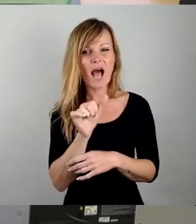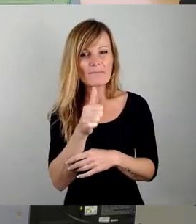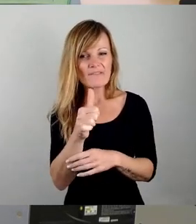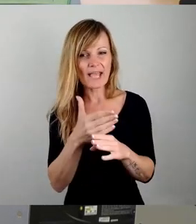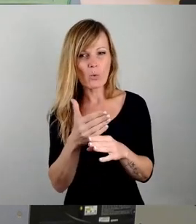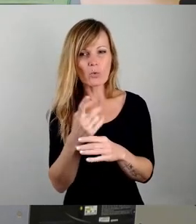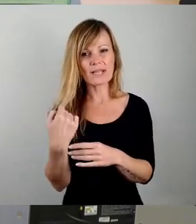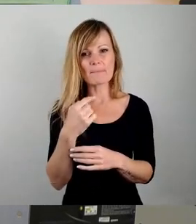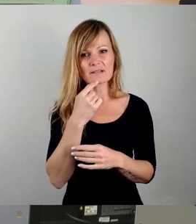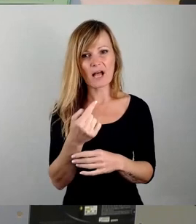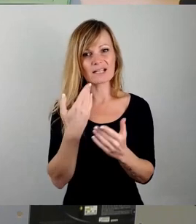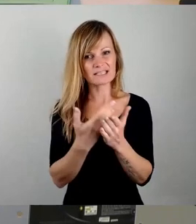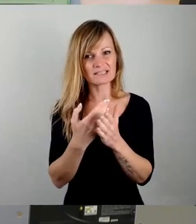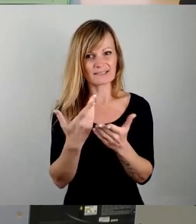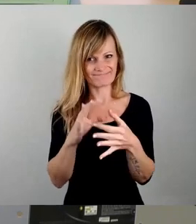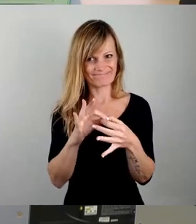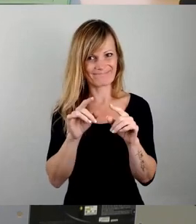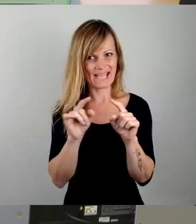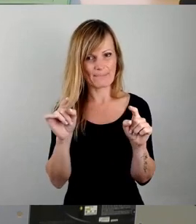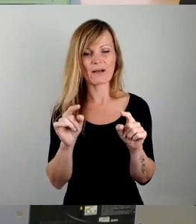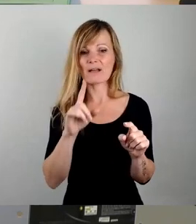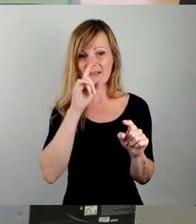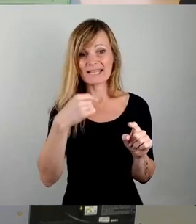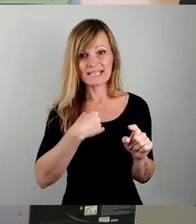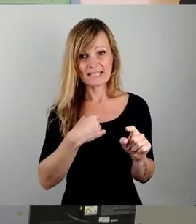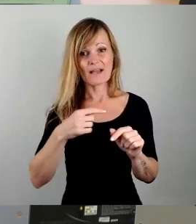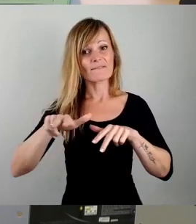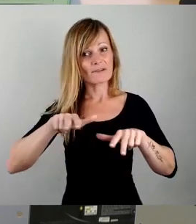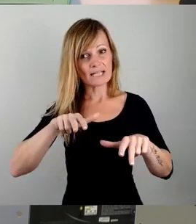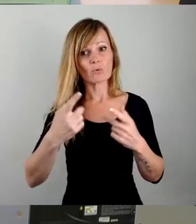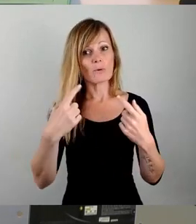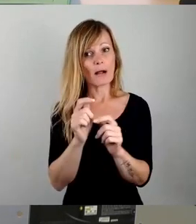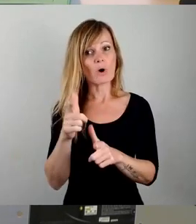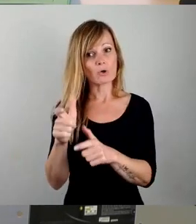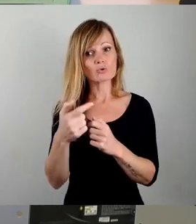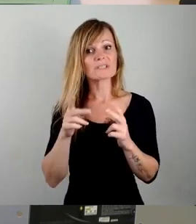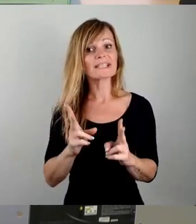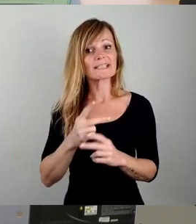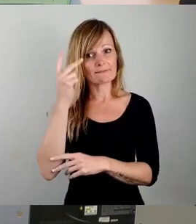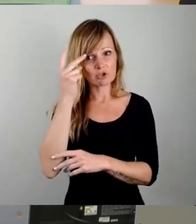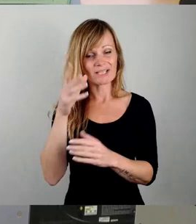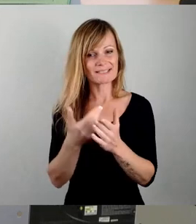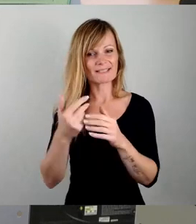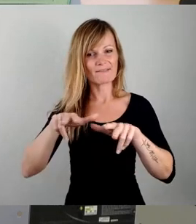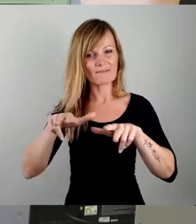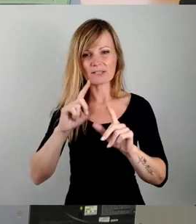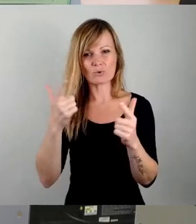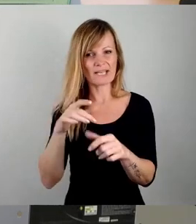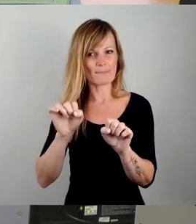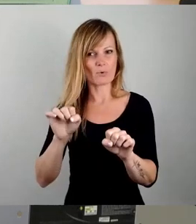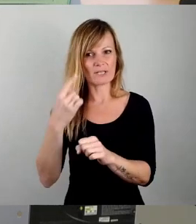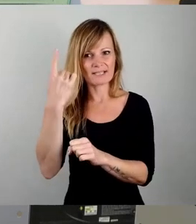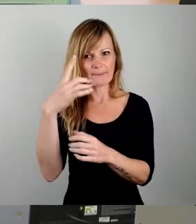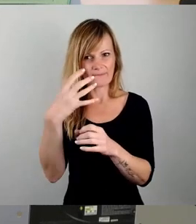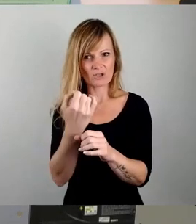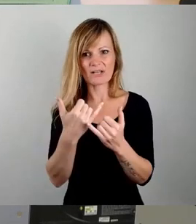gesprochen wurde. Also wenn ich die Verwaltung im Bauausschuss richtig verstanden habe, dann hat die Verwaltung überhaupt gar keine Möglichkeit festzustellen, wie die